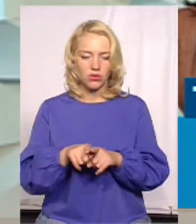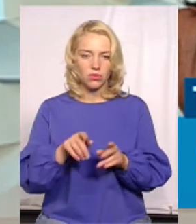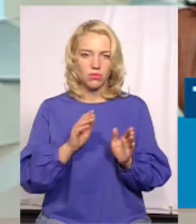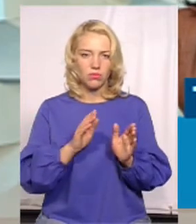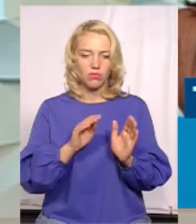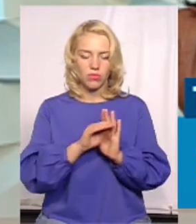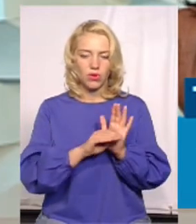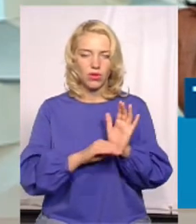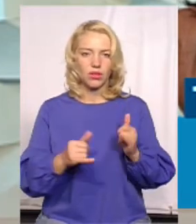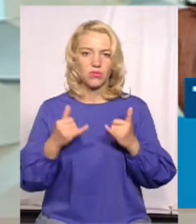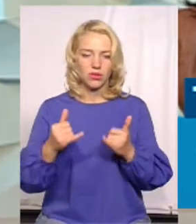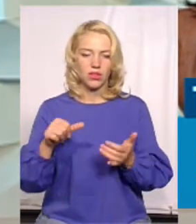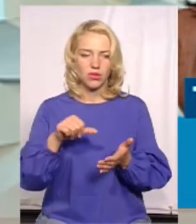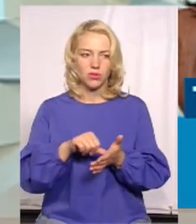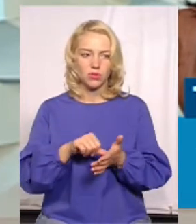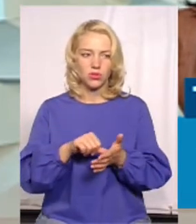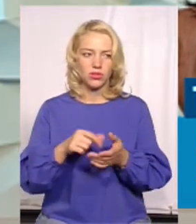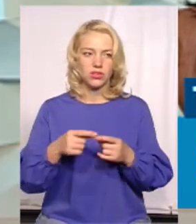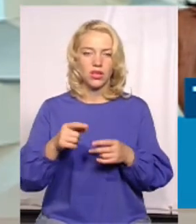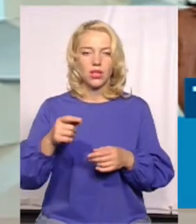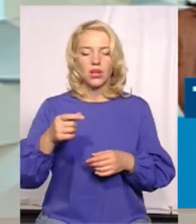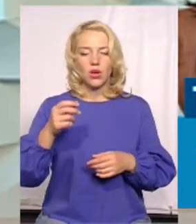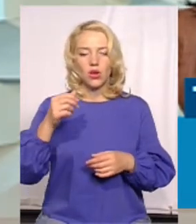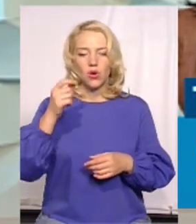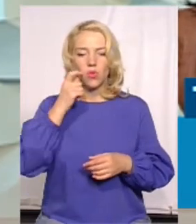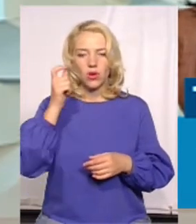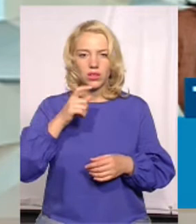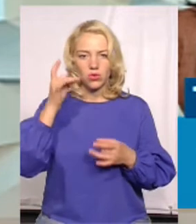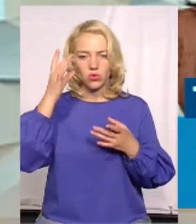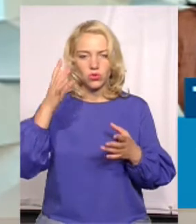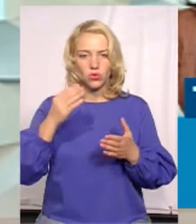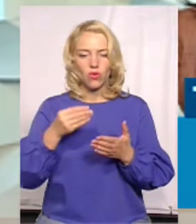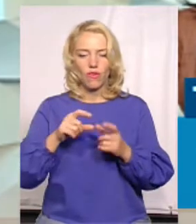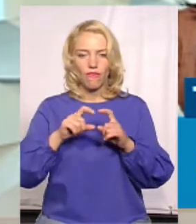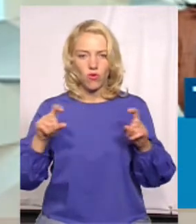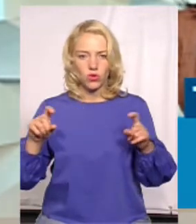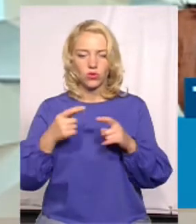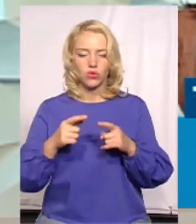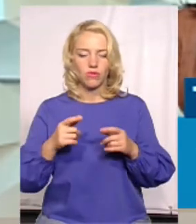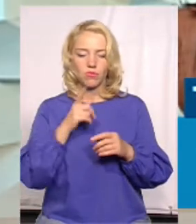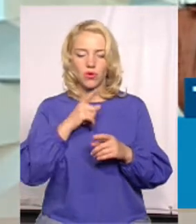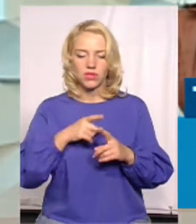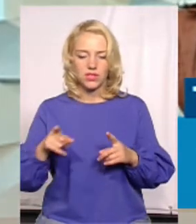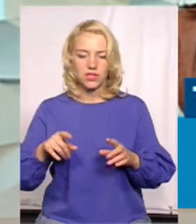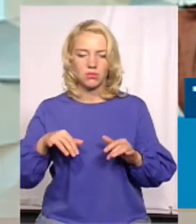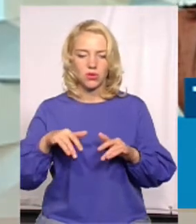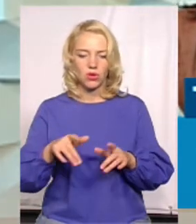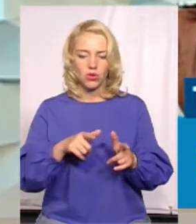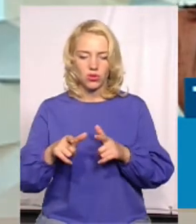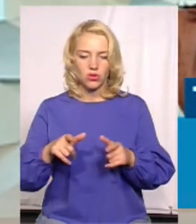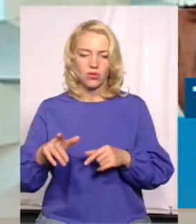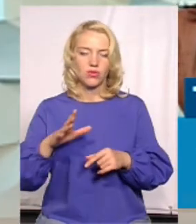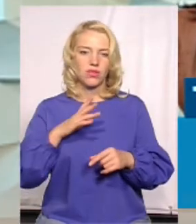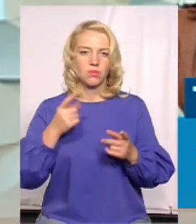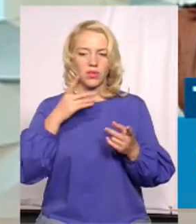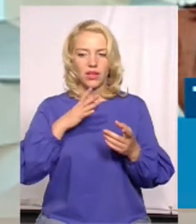в грантових заявках Українського культурного фонду, то в процесі підготовки виникла спочатку ідея написати абетку